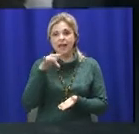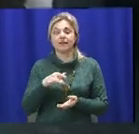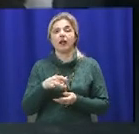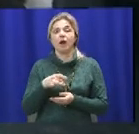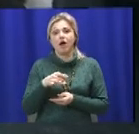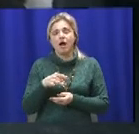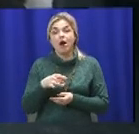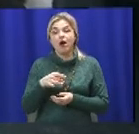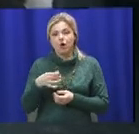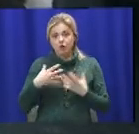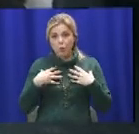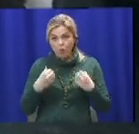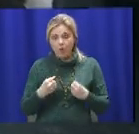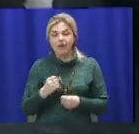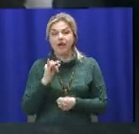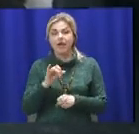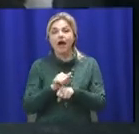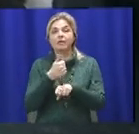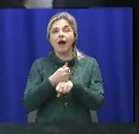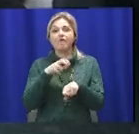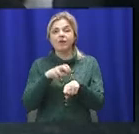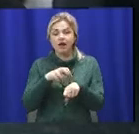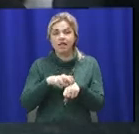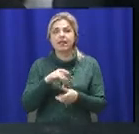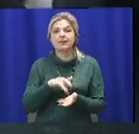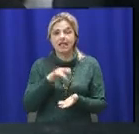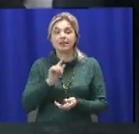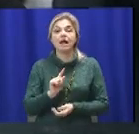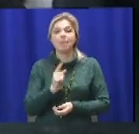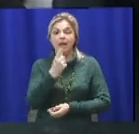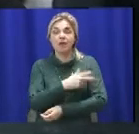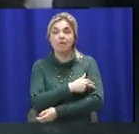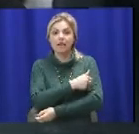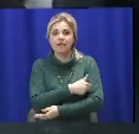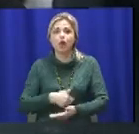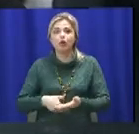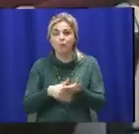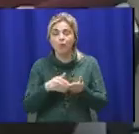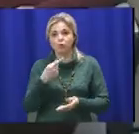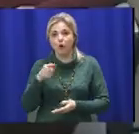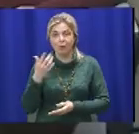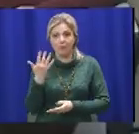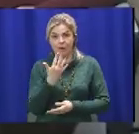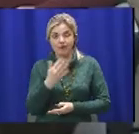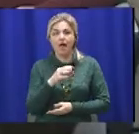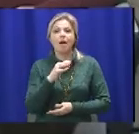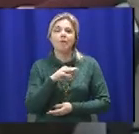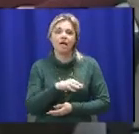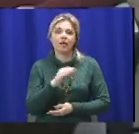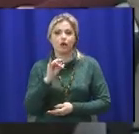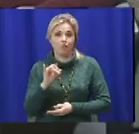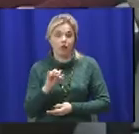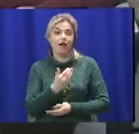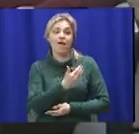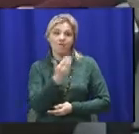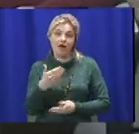Баланською та головним лікарем центру первинної медико-санітарної допомоги номер 5 Маргариту Юрчук. Пані, я вас